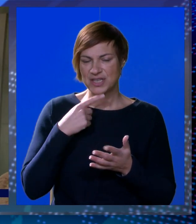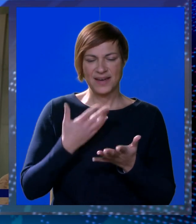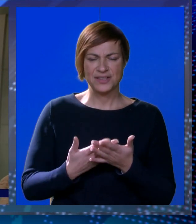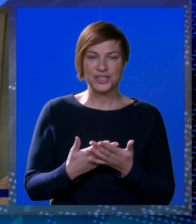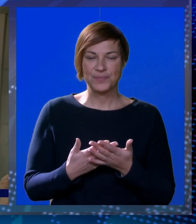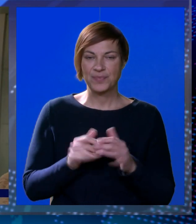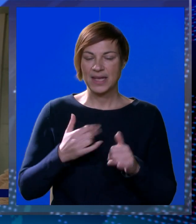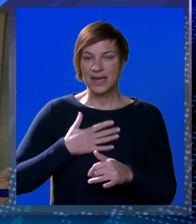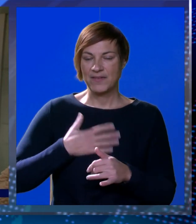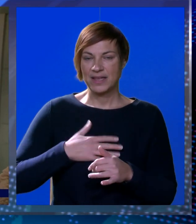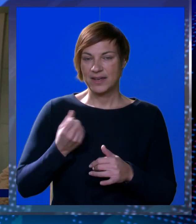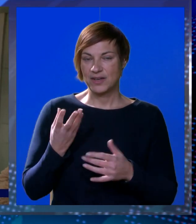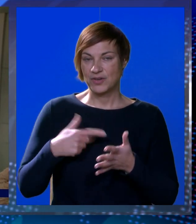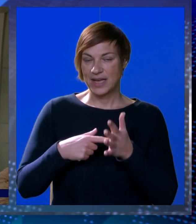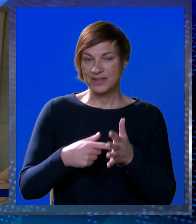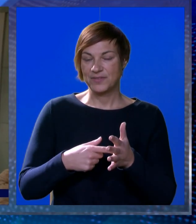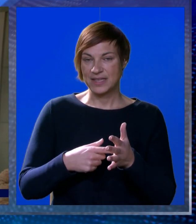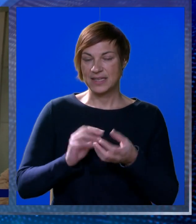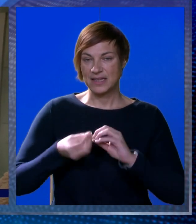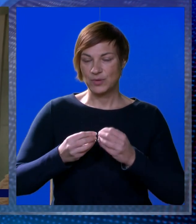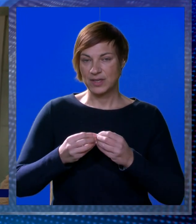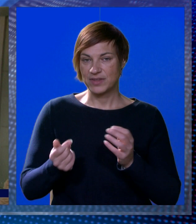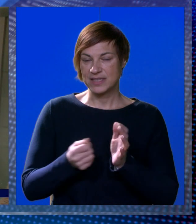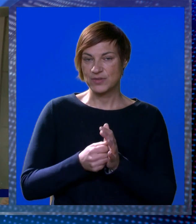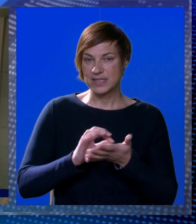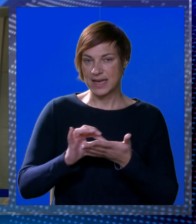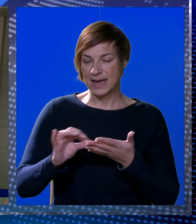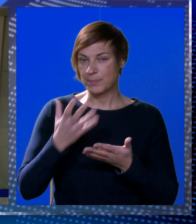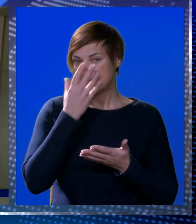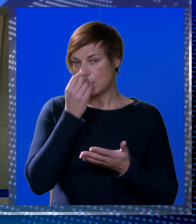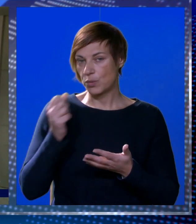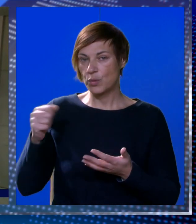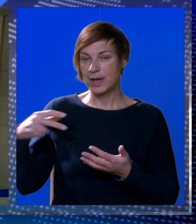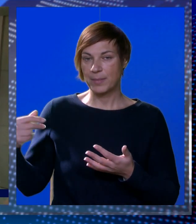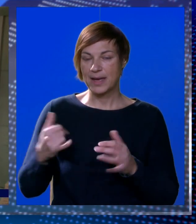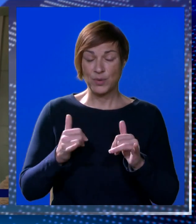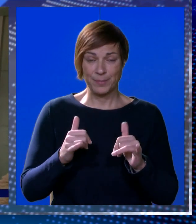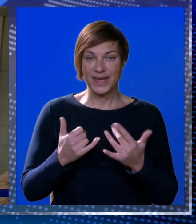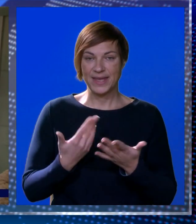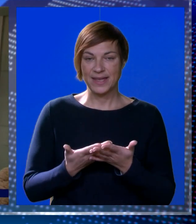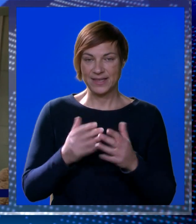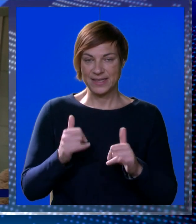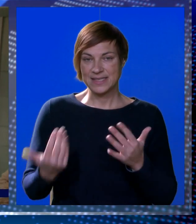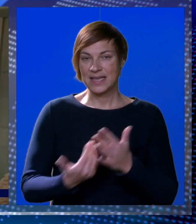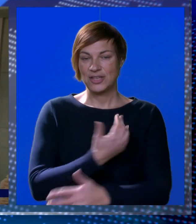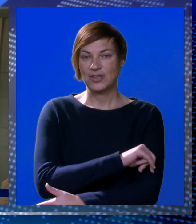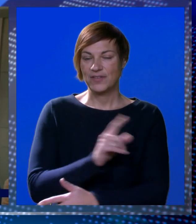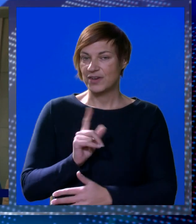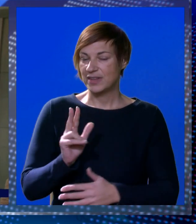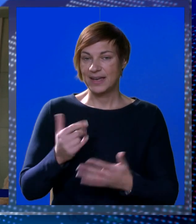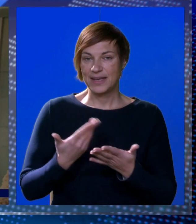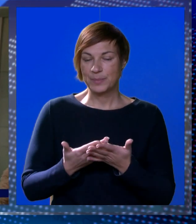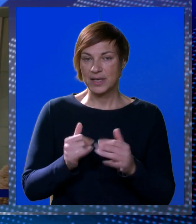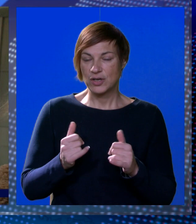reći o temu. Jeli vam drago kad i dalje vidite u trgovini da su cijene napisane i u kunama i u eurima? Jas. I sad od nove